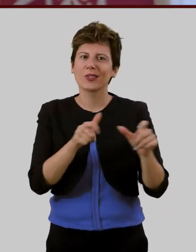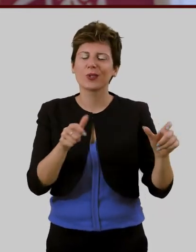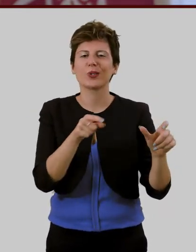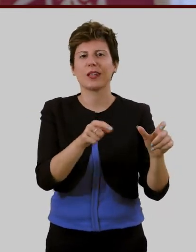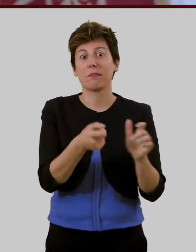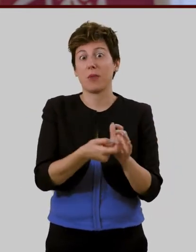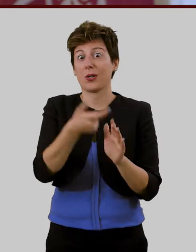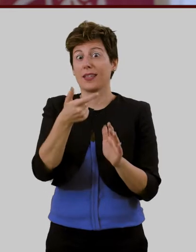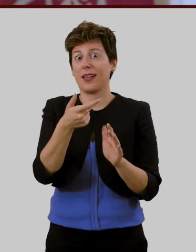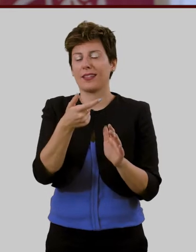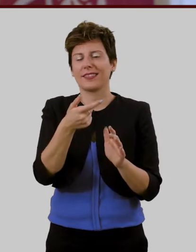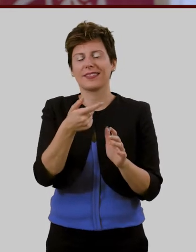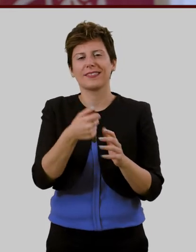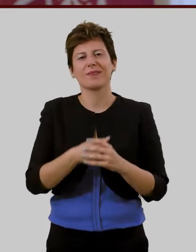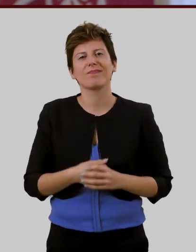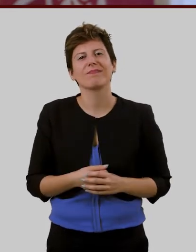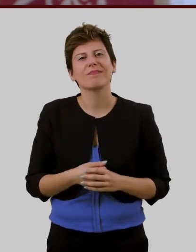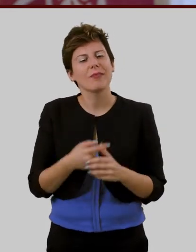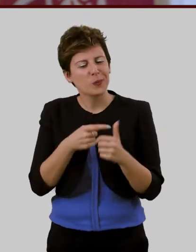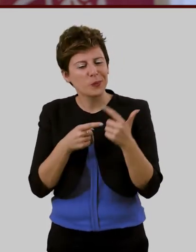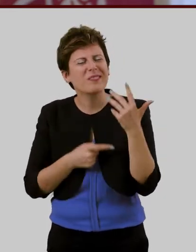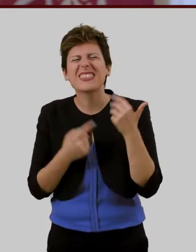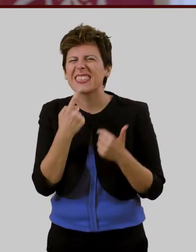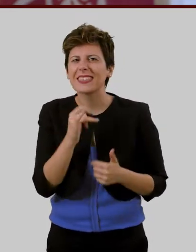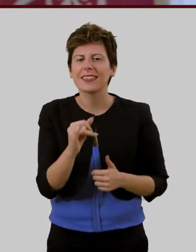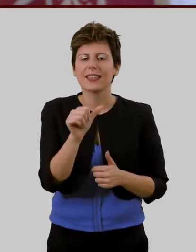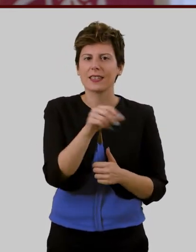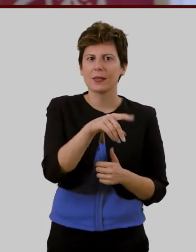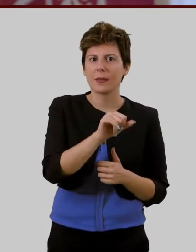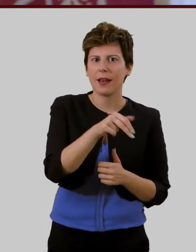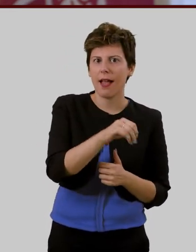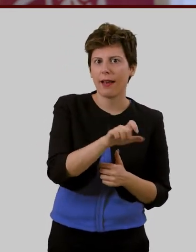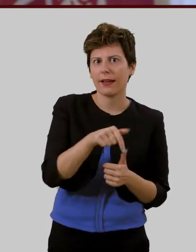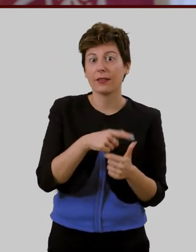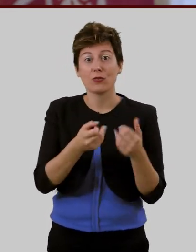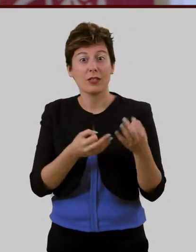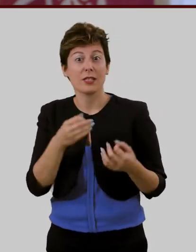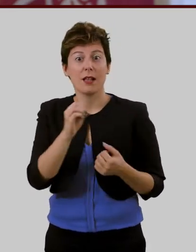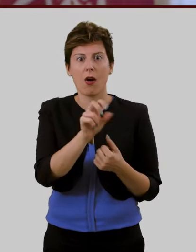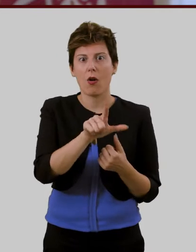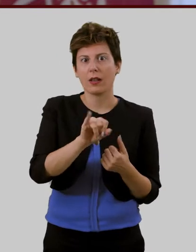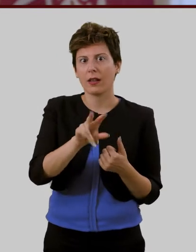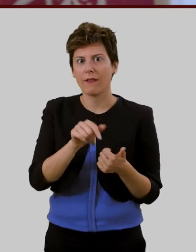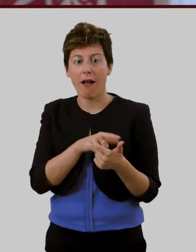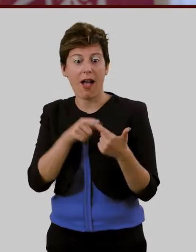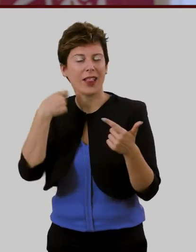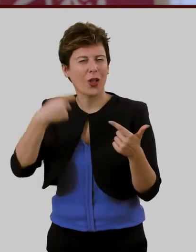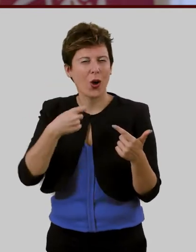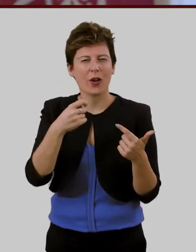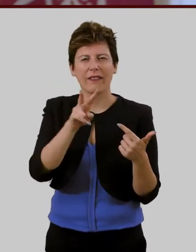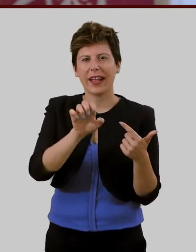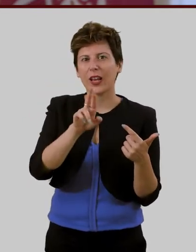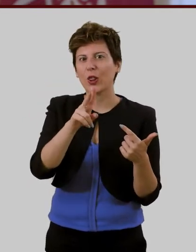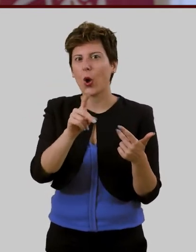politico è uno dei padri fondatori dell'europa al tiro spinelli la giurista rosa oliva l'attore regista romano carlo verdone la